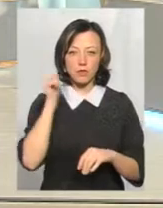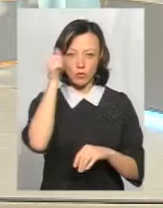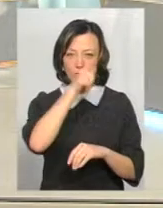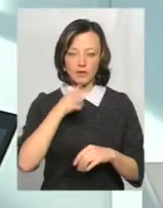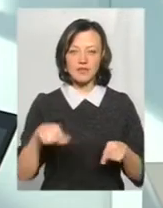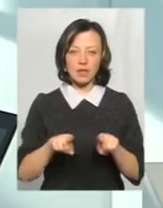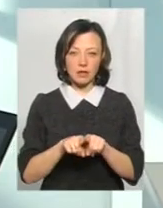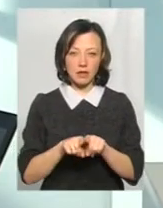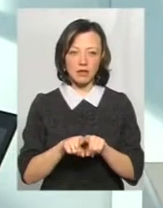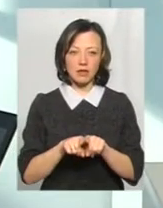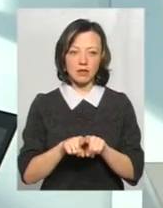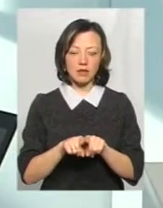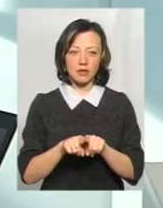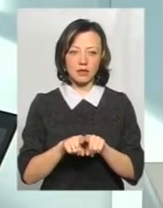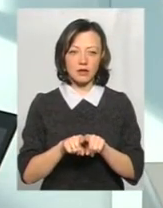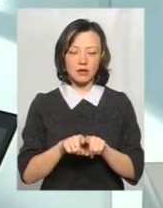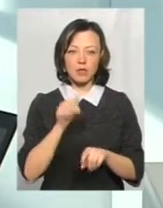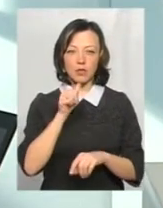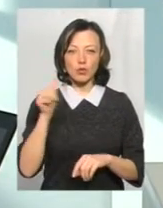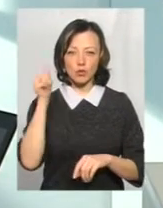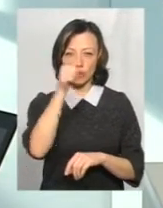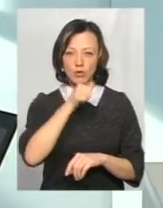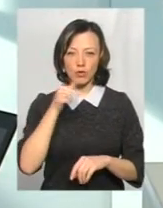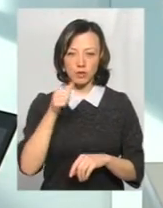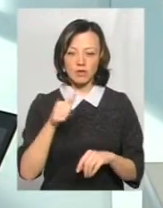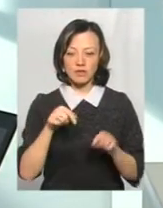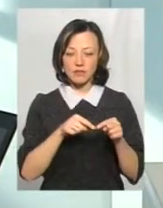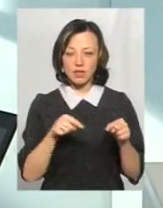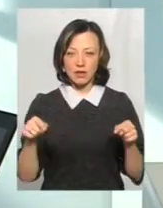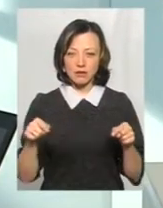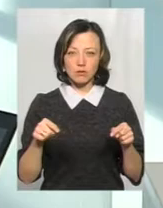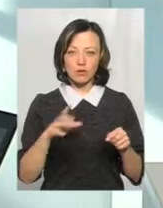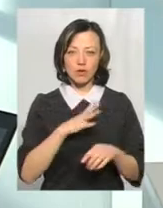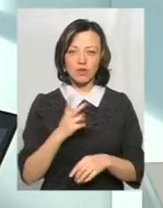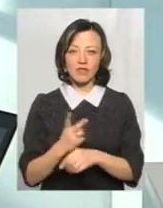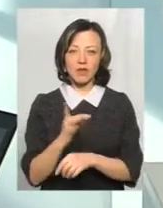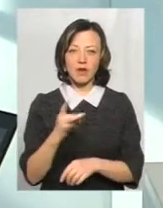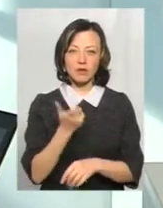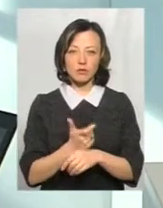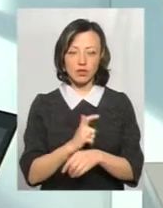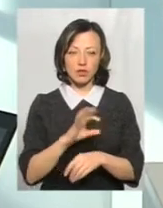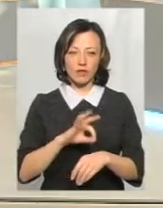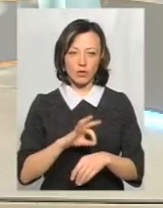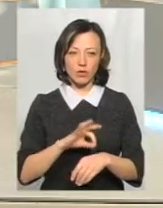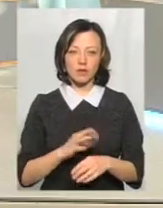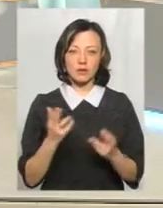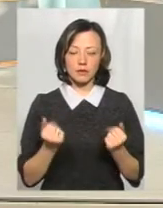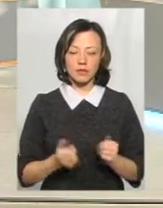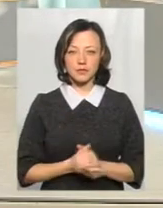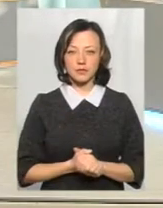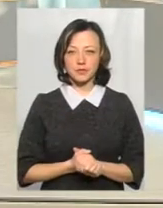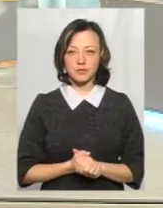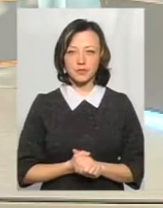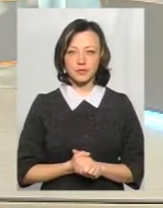роком, все-таки в попередньому році в цей час було в нас в два рази більше хворих. В два рази? В два рази більше